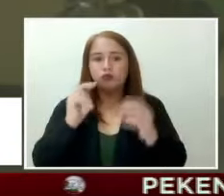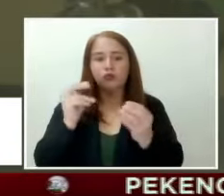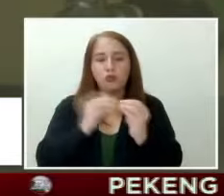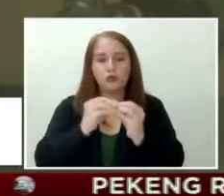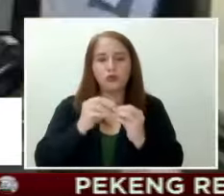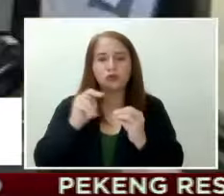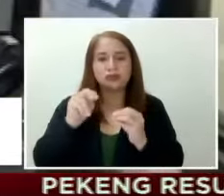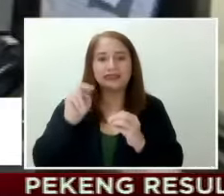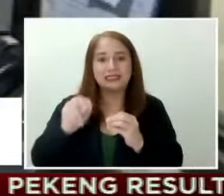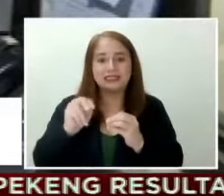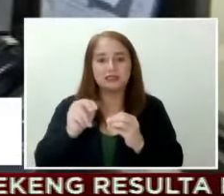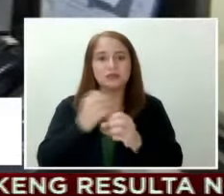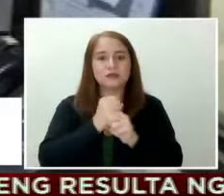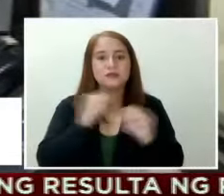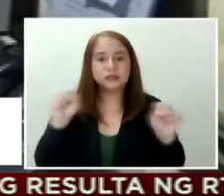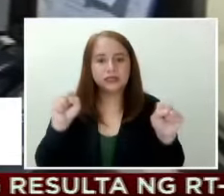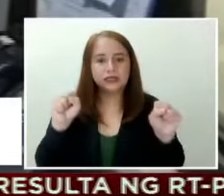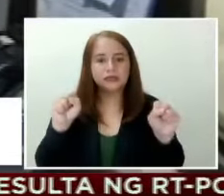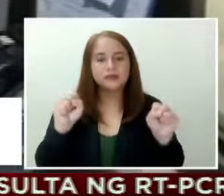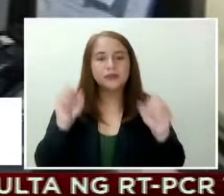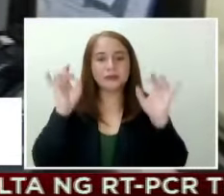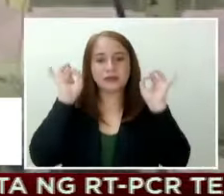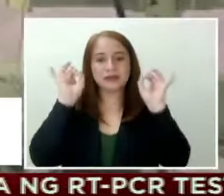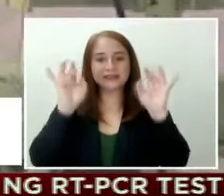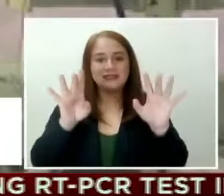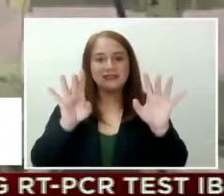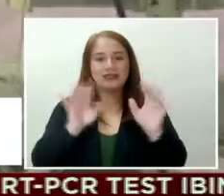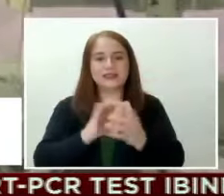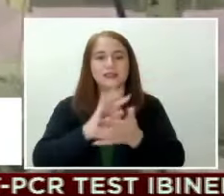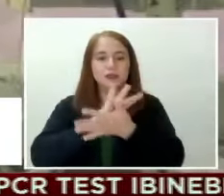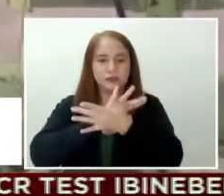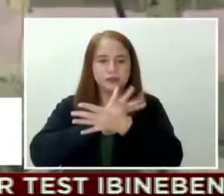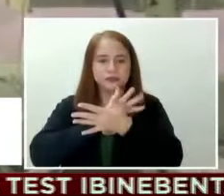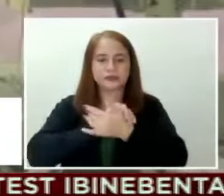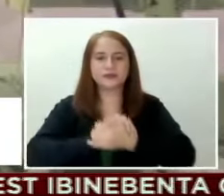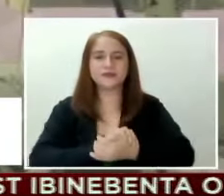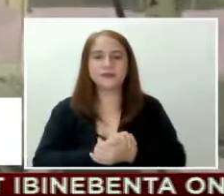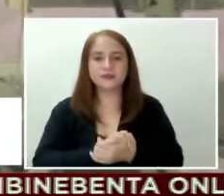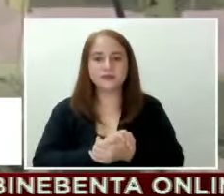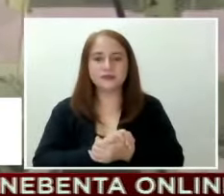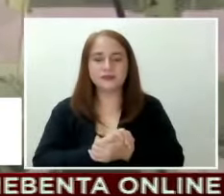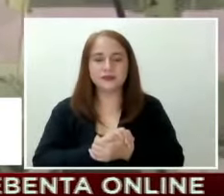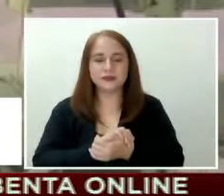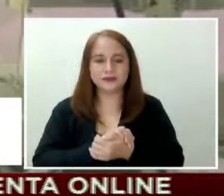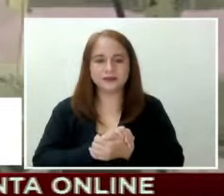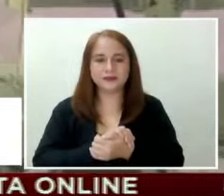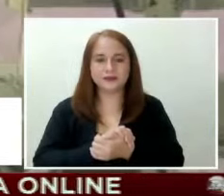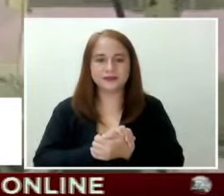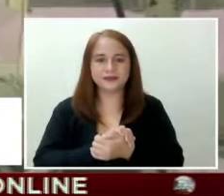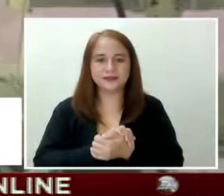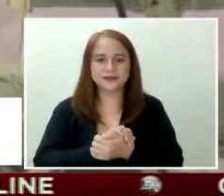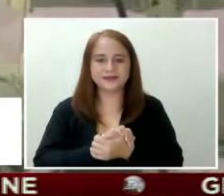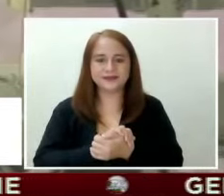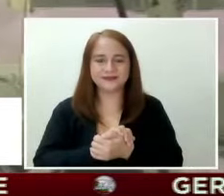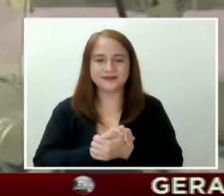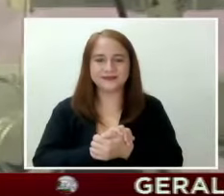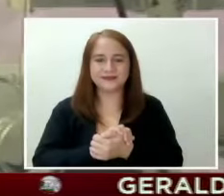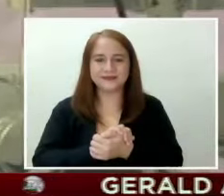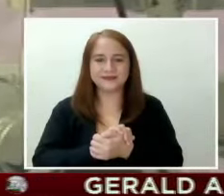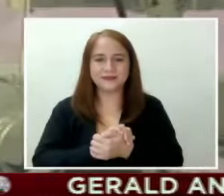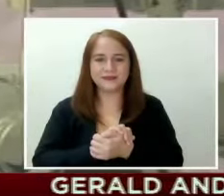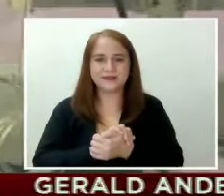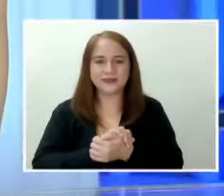maligtas ang mga kritikal sa COVID-19. Rafael Bosano, ABS-CBN News.